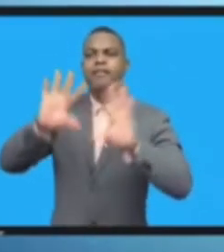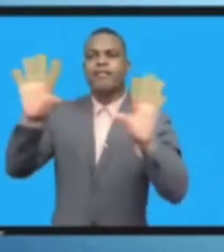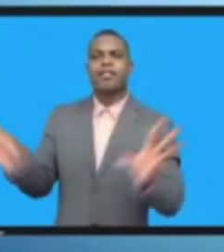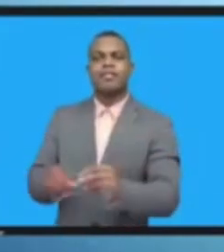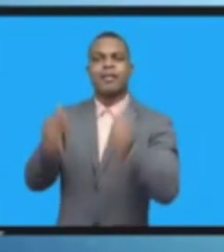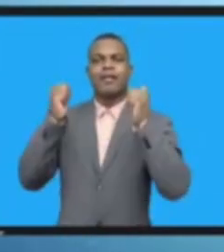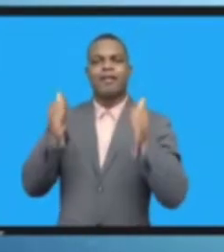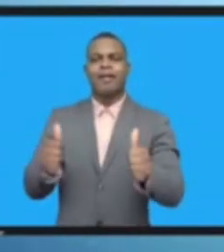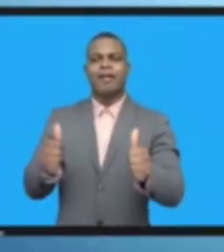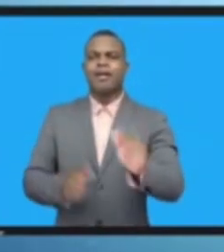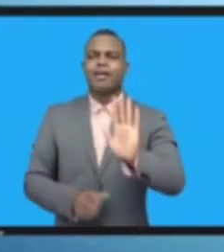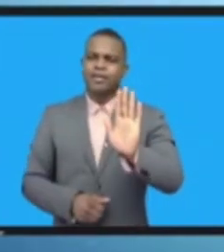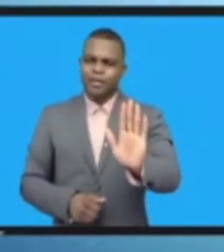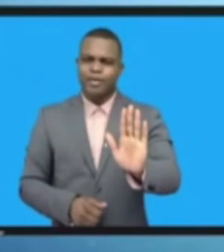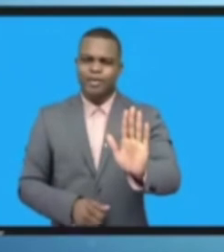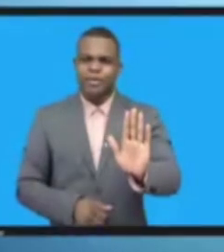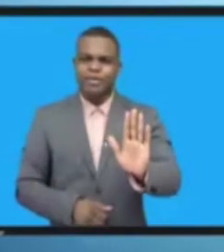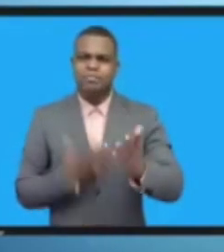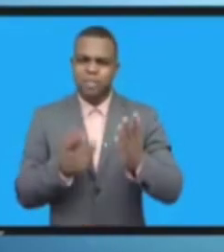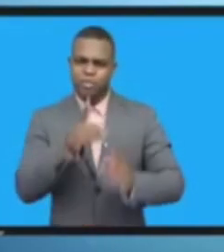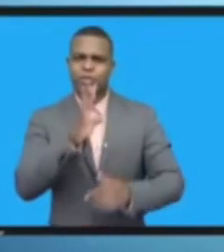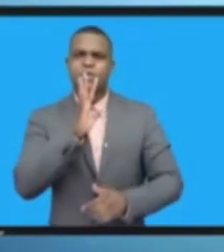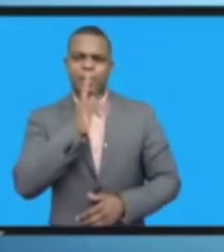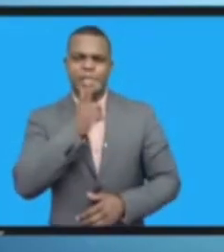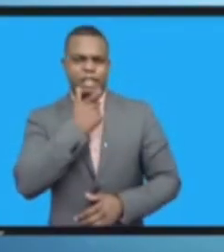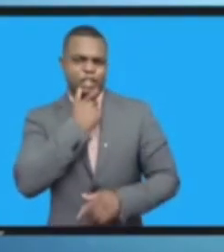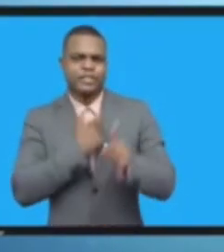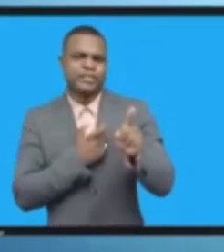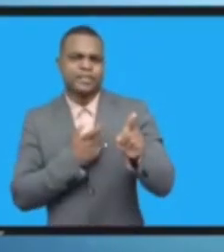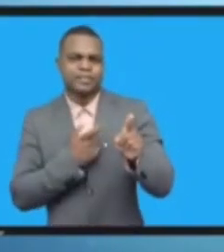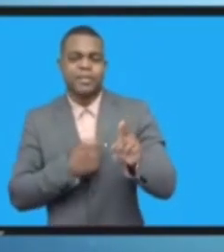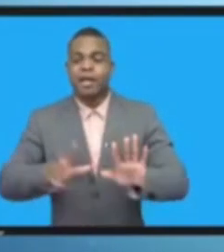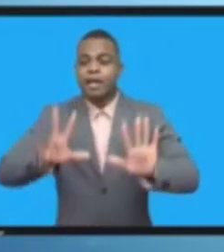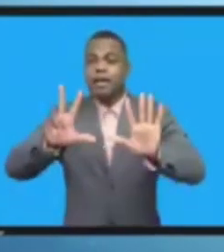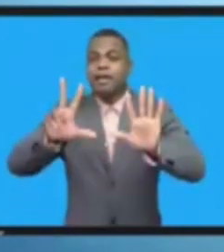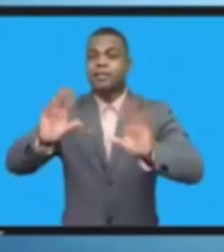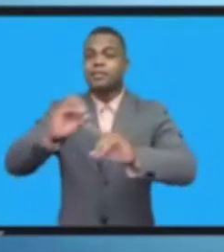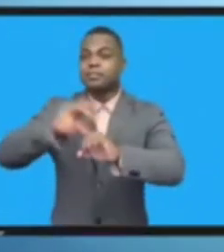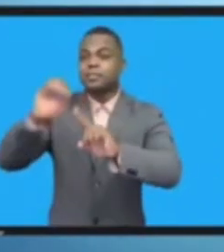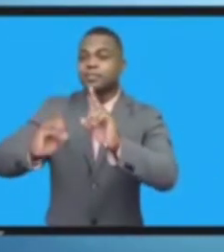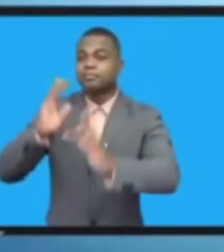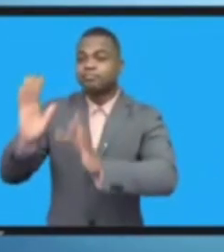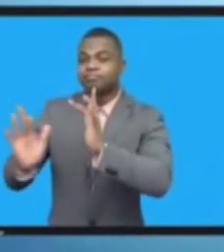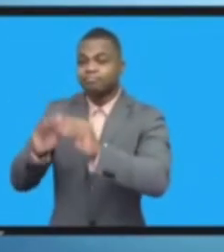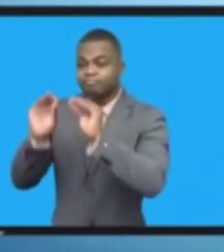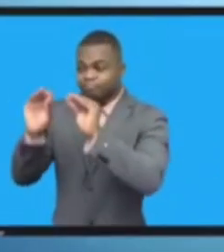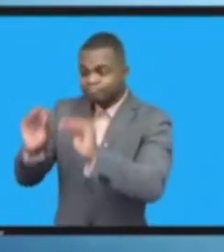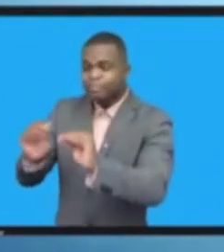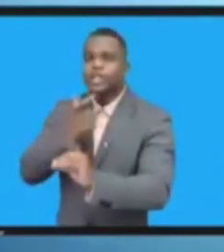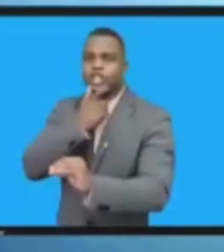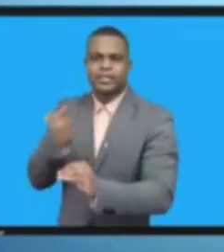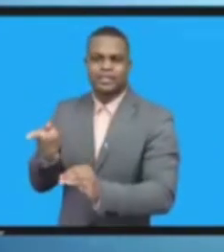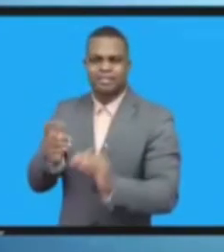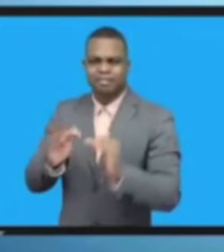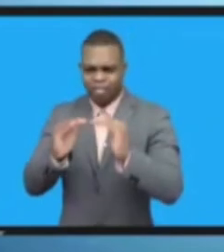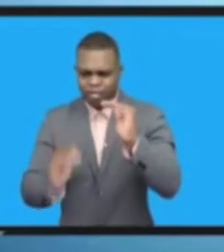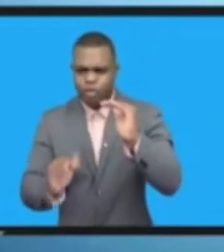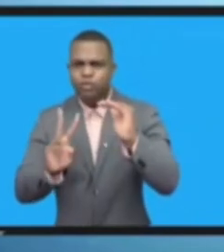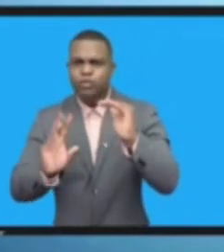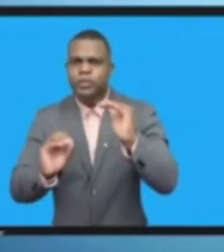ومحتوى الإنترنت باللغة الإنجليزية وأقل من 20% من الأشخاص حول العالم يتحدثون